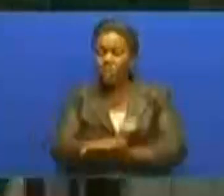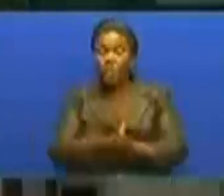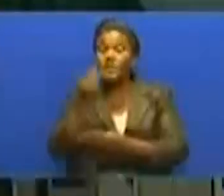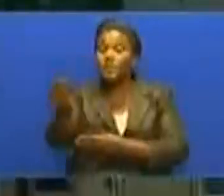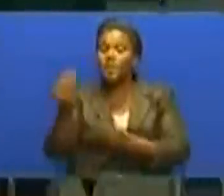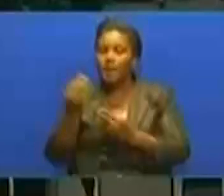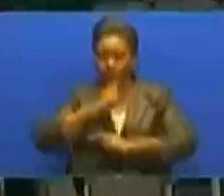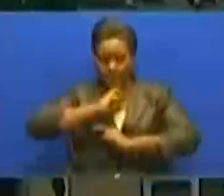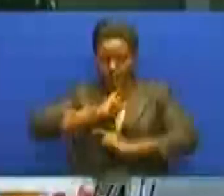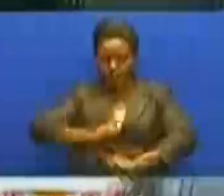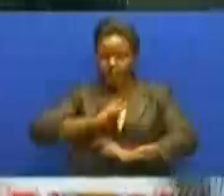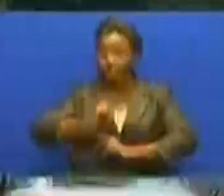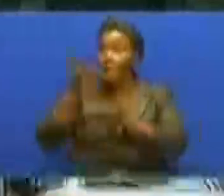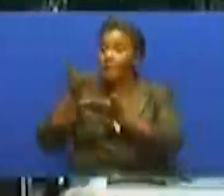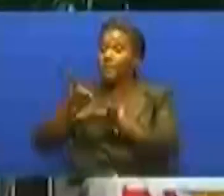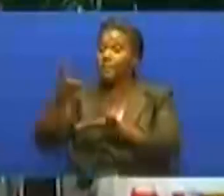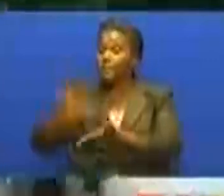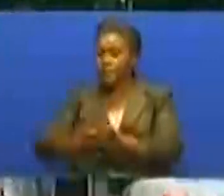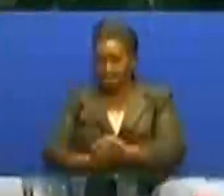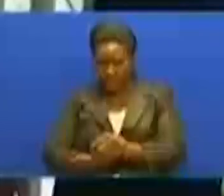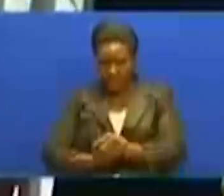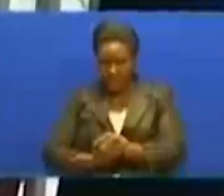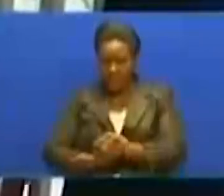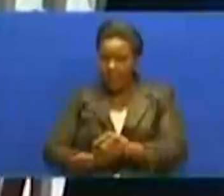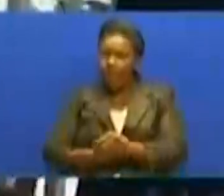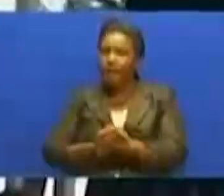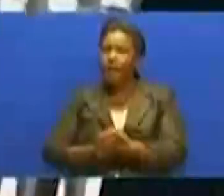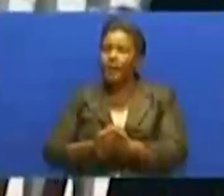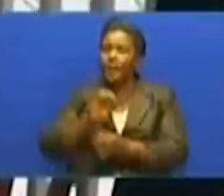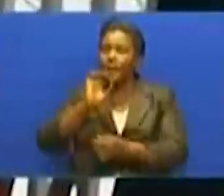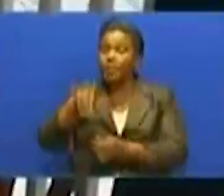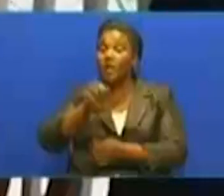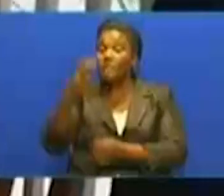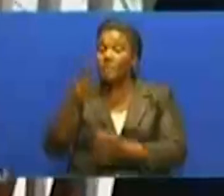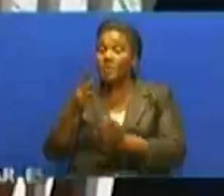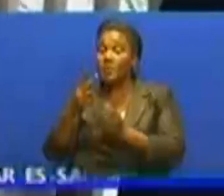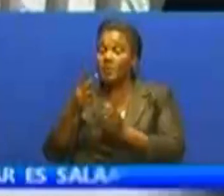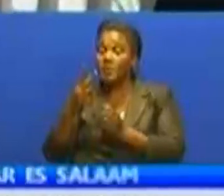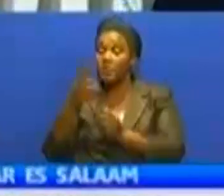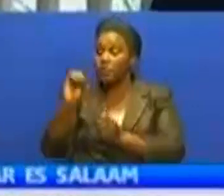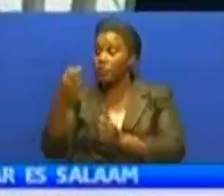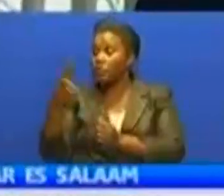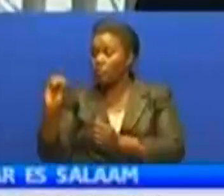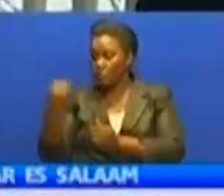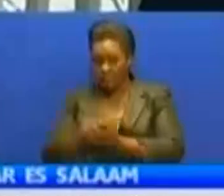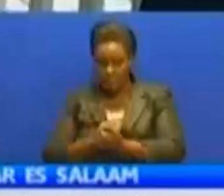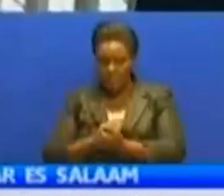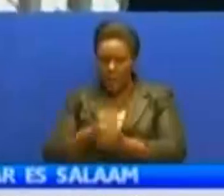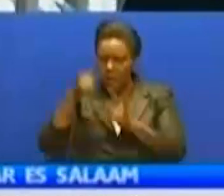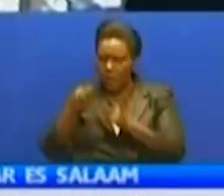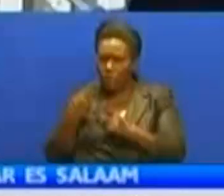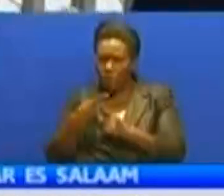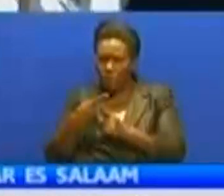mefuta shauri la maumbi ya msahiki mea wa Jiji la Dar es Salaamu, Isayamuita ya kesi namba tate umaka 2020 ya